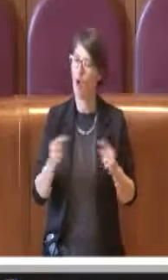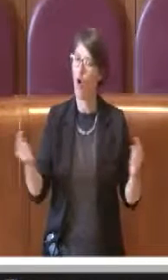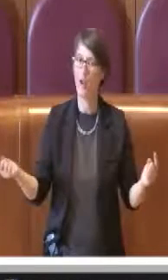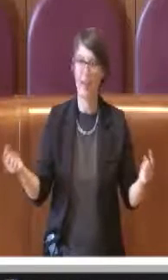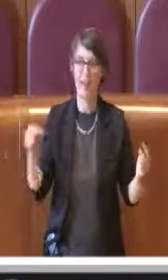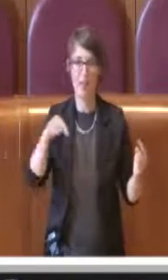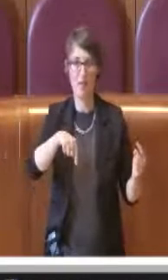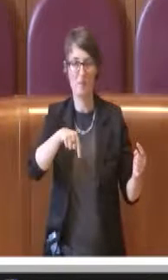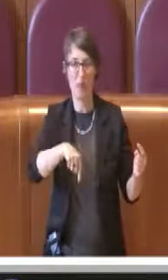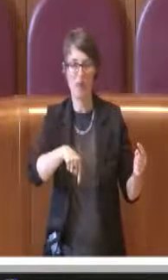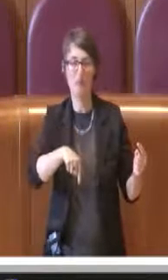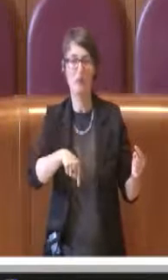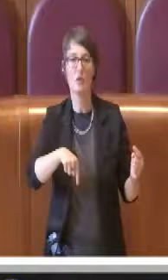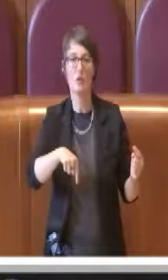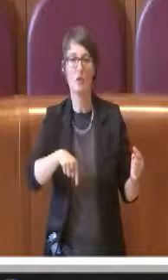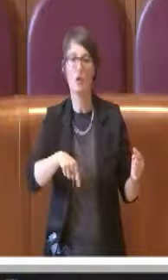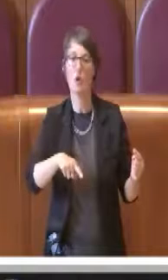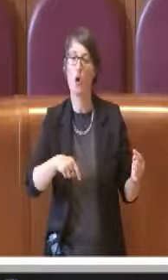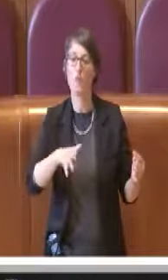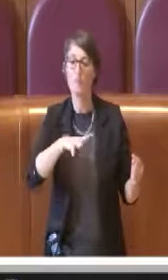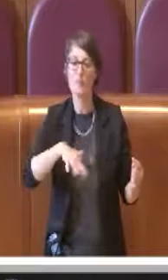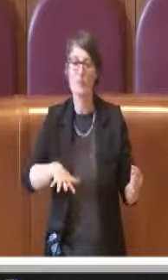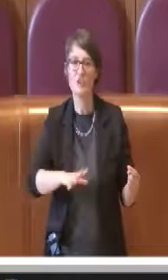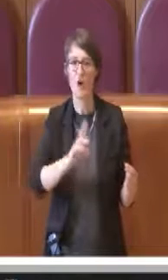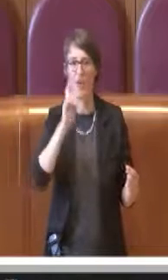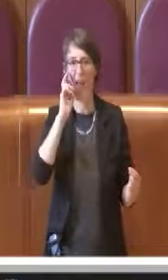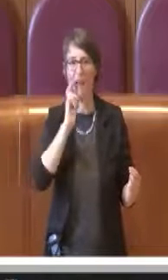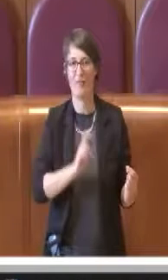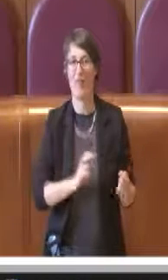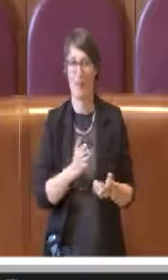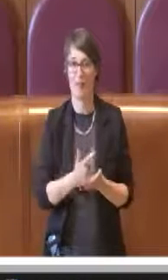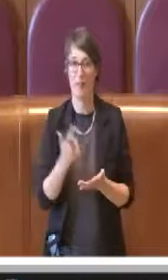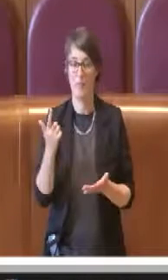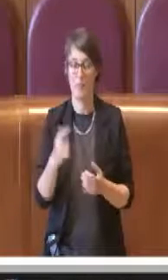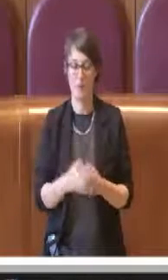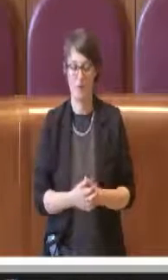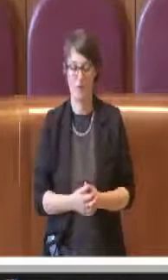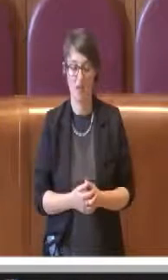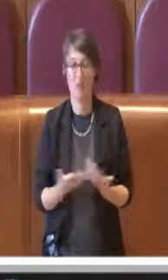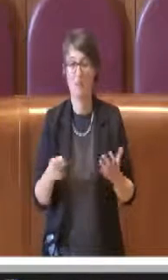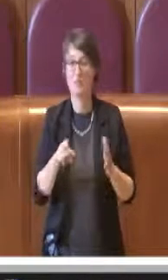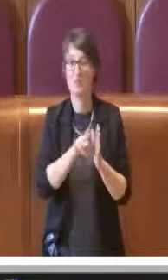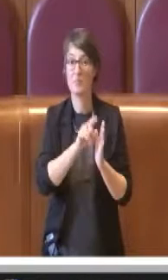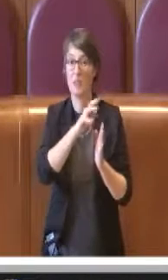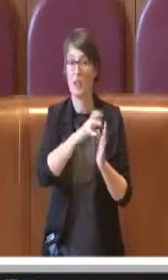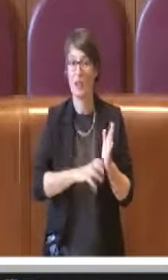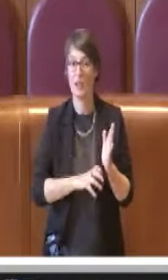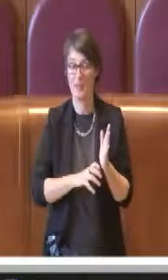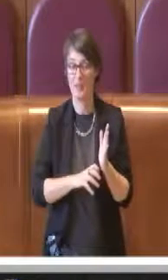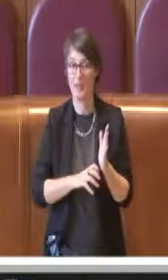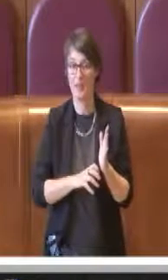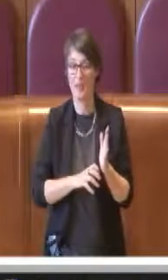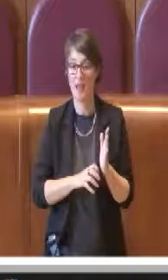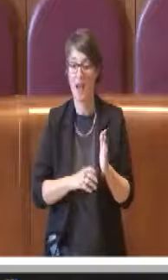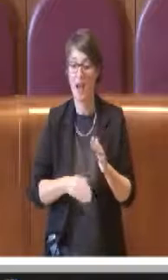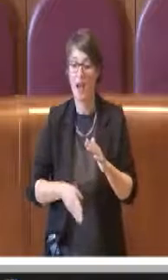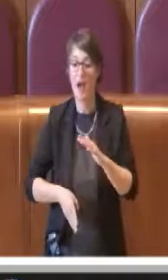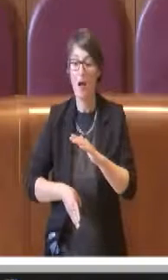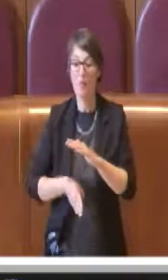Quindi è un'importante delibera che muove dalla chiara volontà politica di contrastare la manovra di